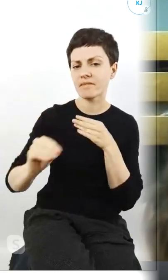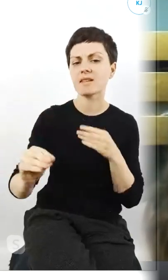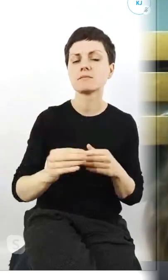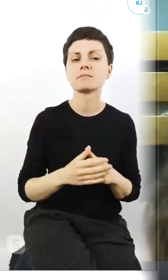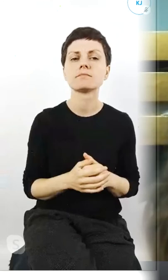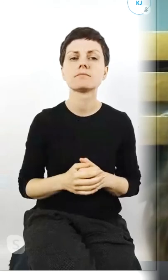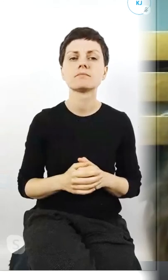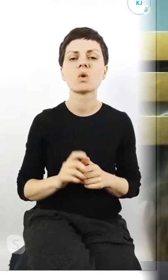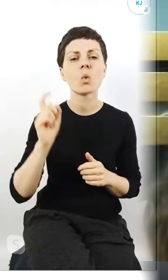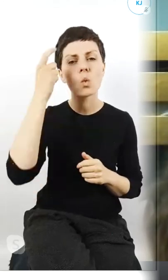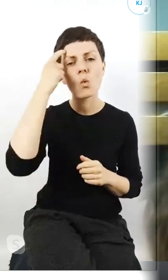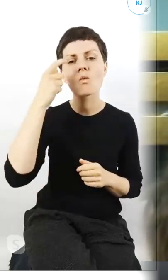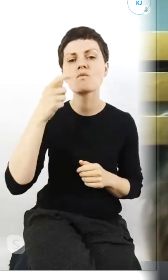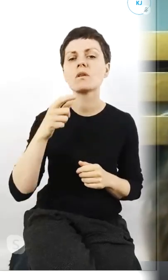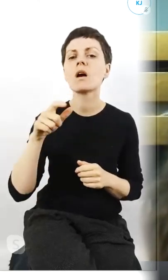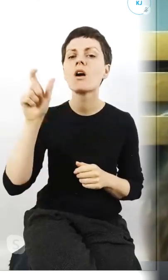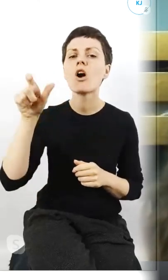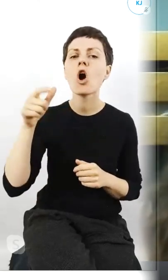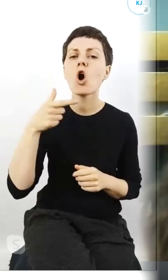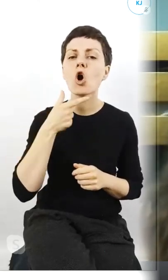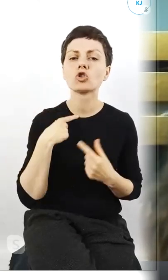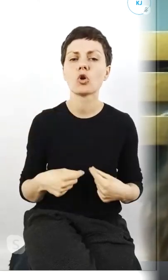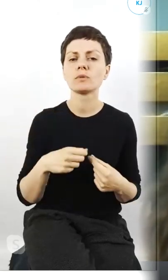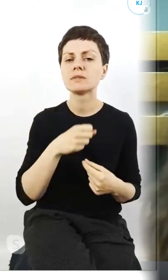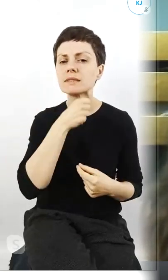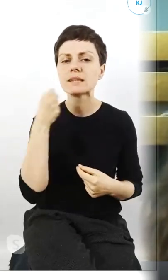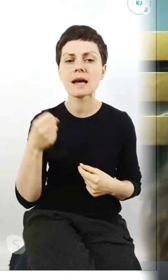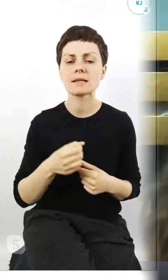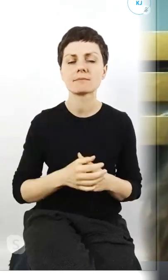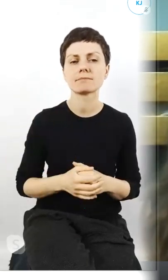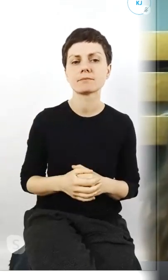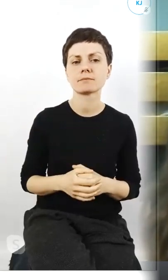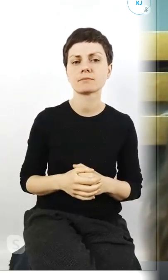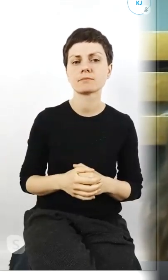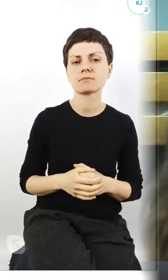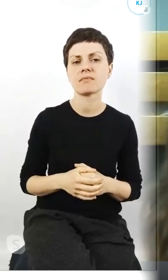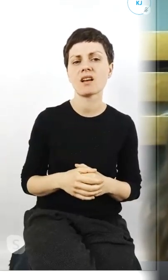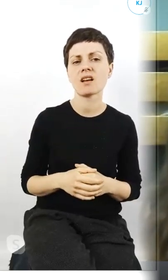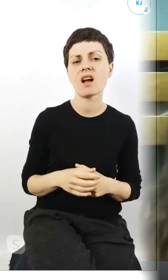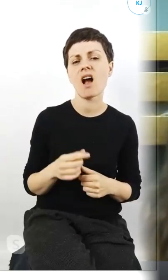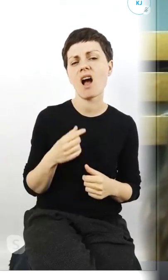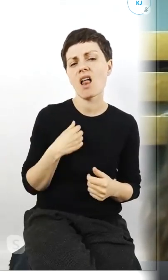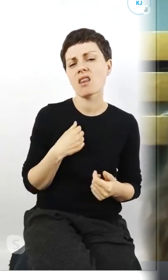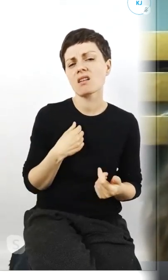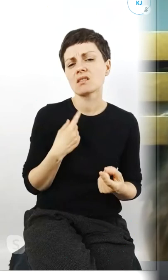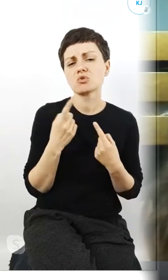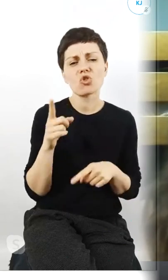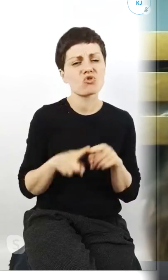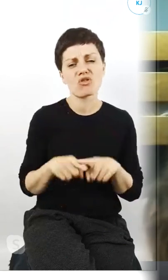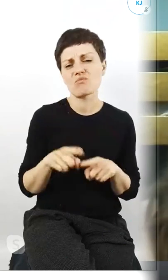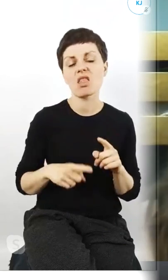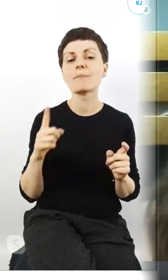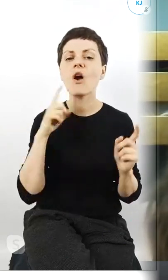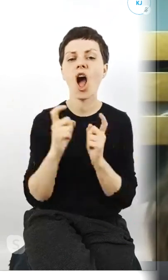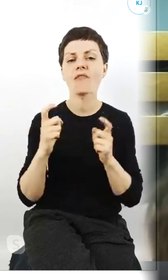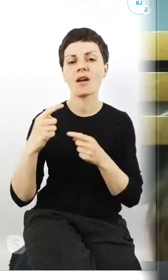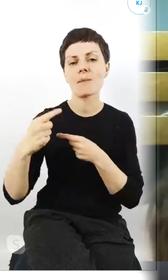osób starszych ale mam wrażenie że to jest normalny taki konflikt pokoleń